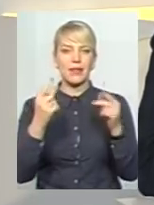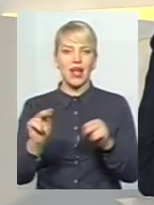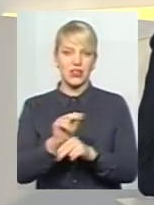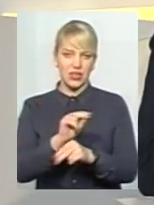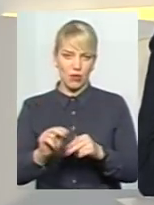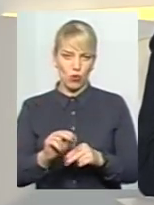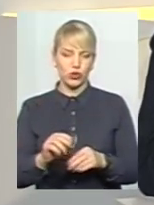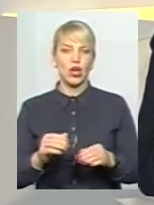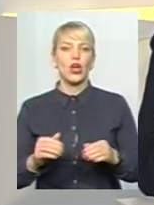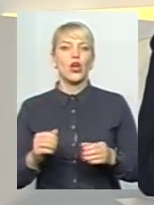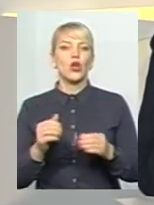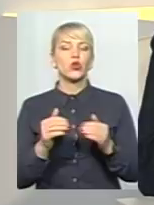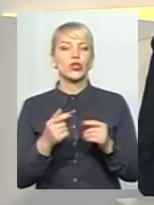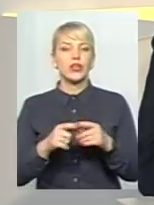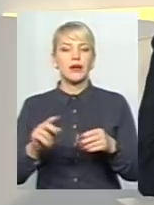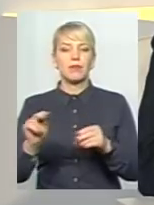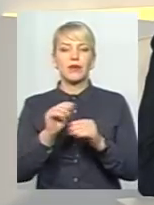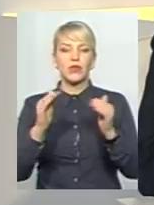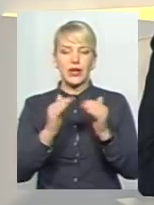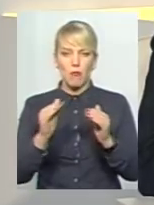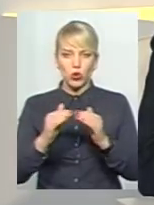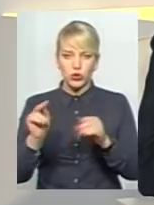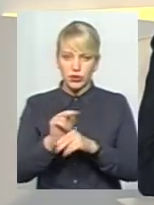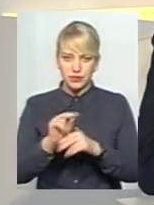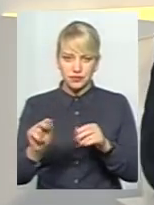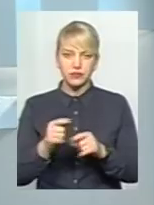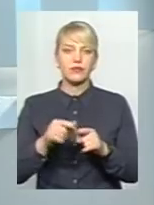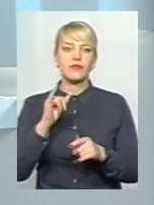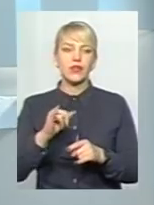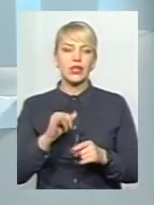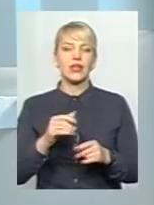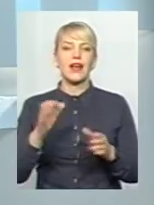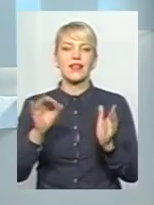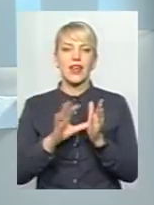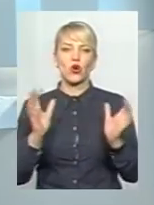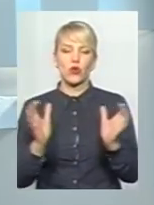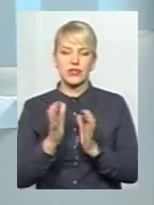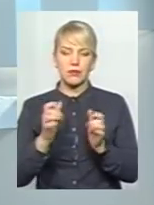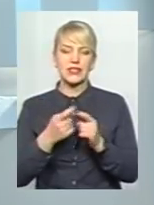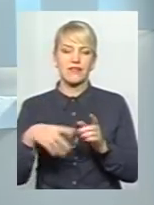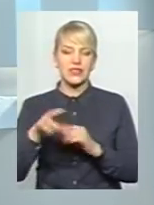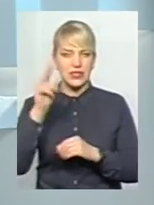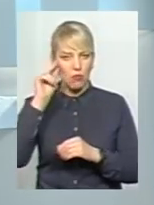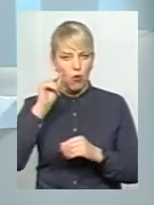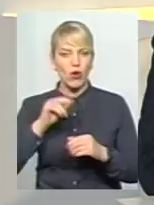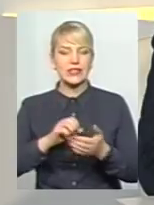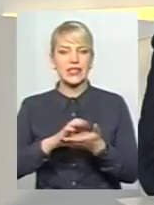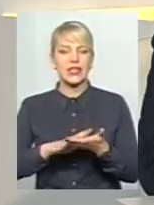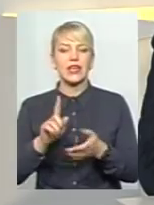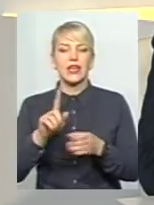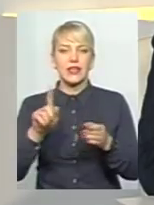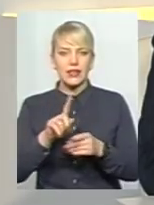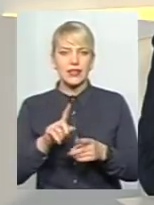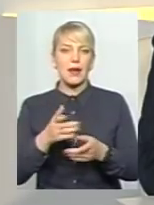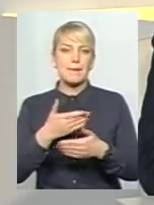Прибудинкові, ремонти будинків, енергоефективність, енергозбереження – це всі ті показники, які ми змогли зробити за останні 2